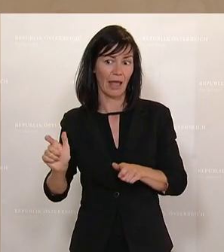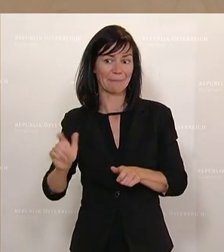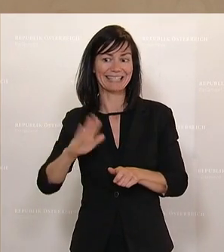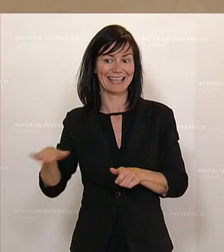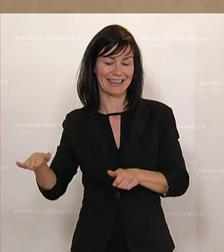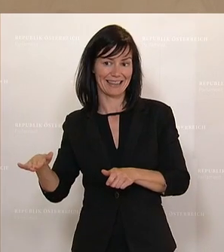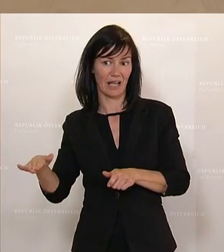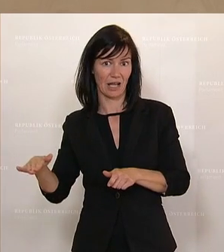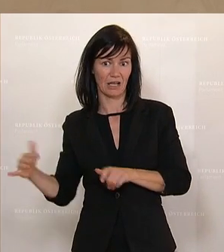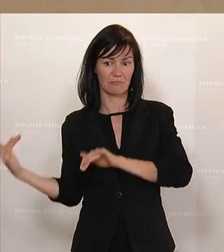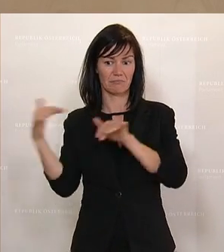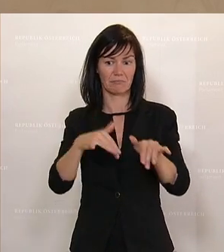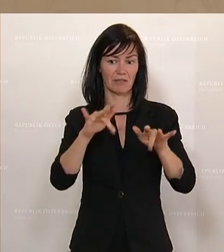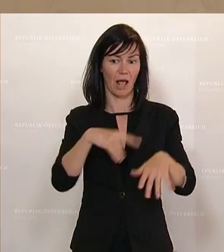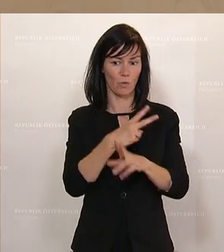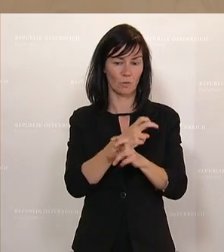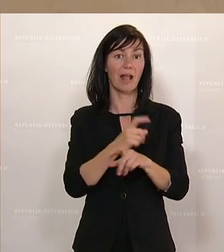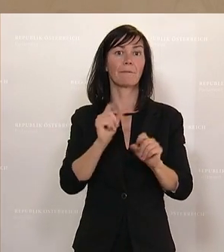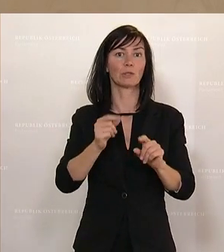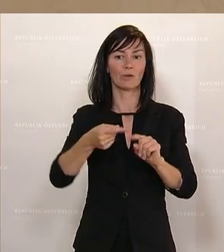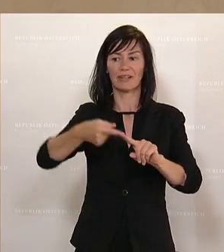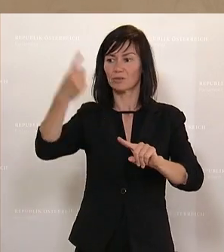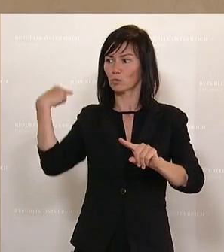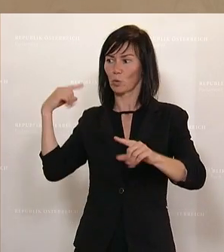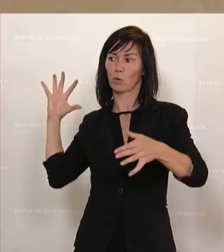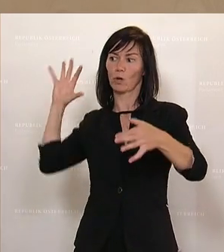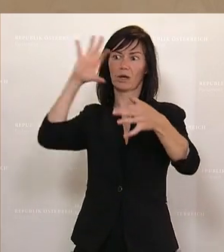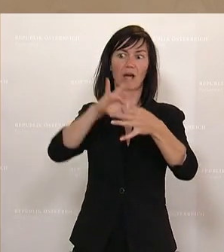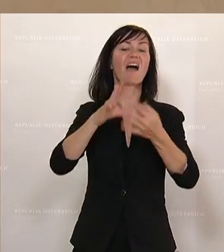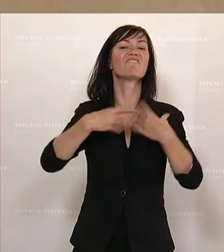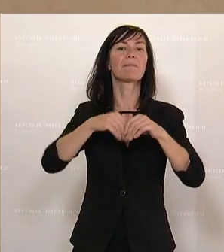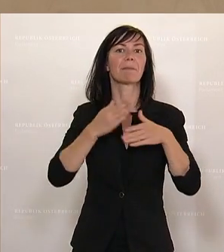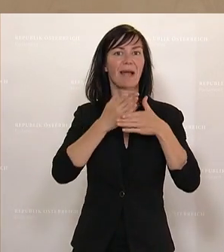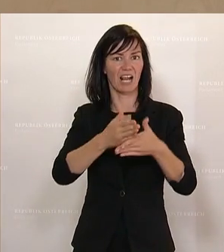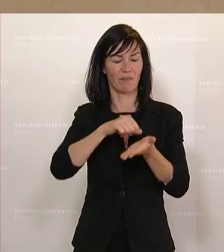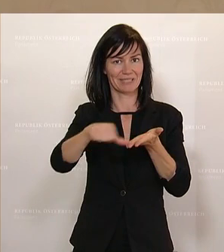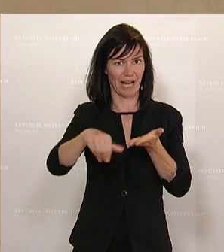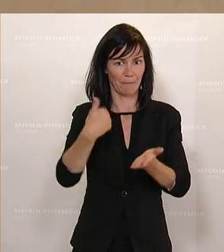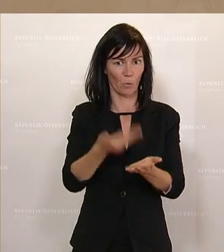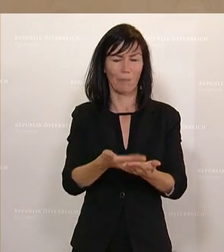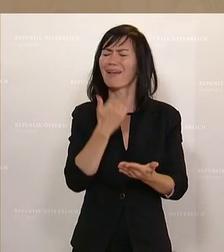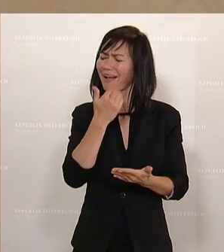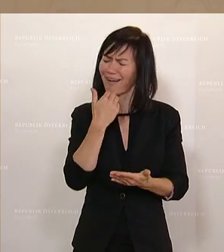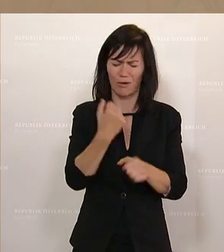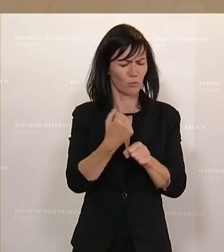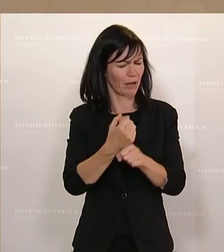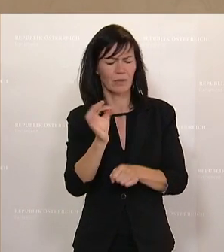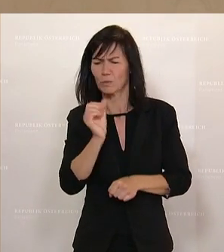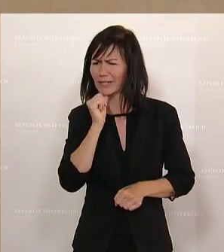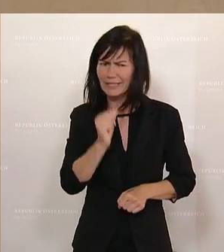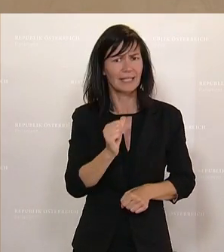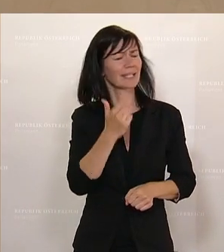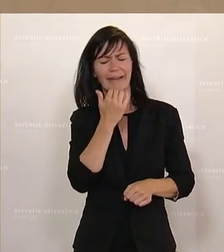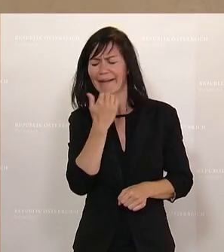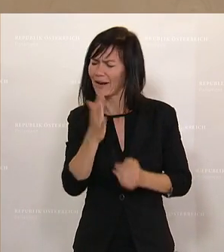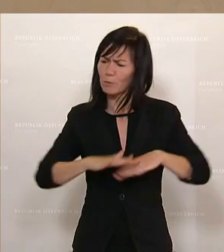die Familienbeihilfe ausbezahlt wird, gleichgültig, ob sie eine Arbeit haben oder nicht, gleichgültig, ob sie